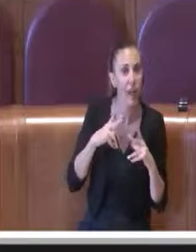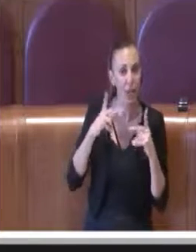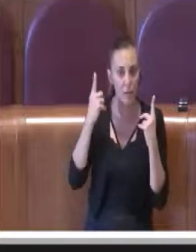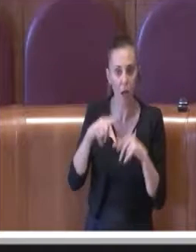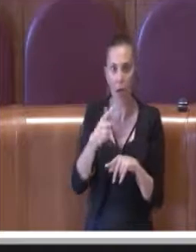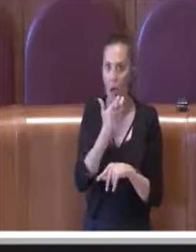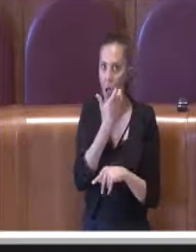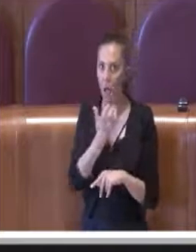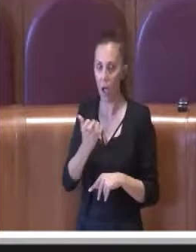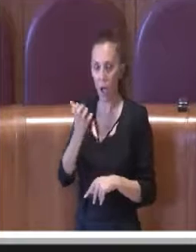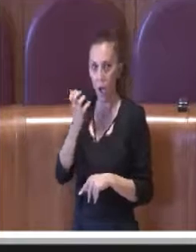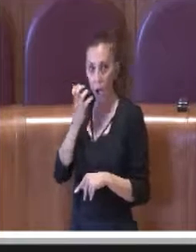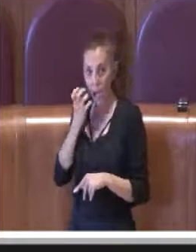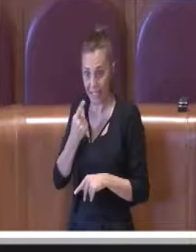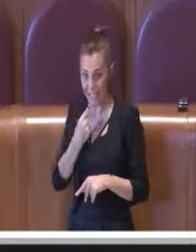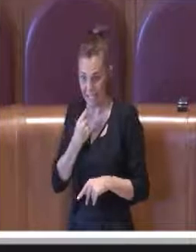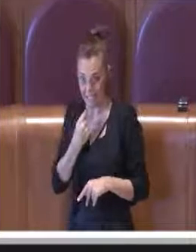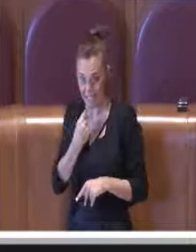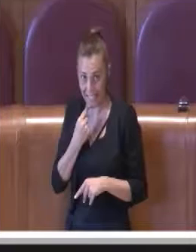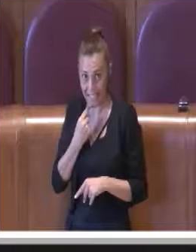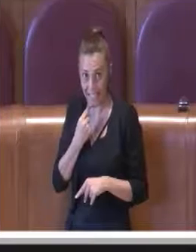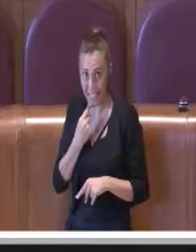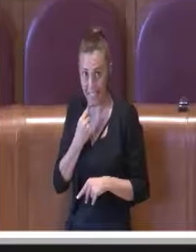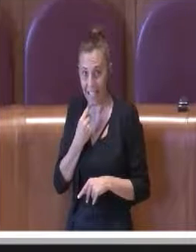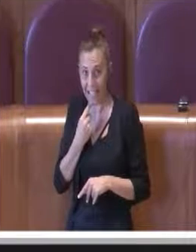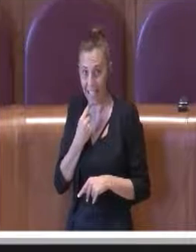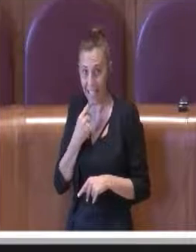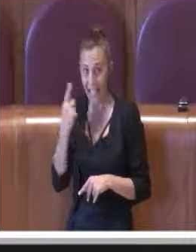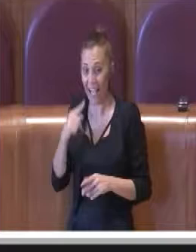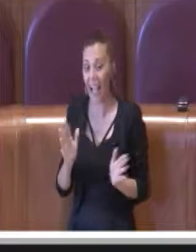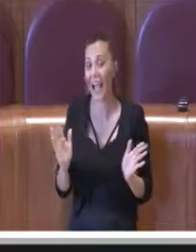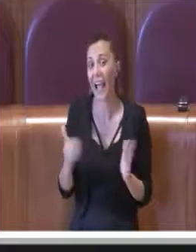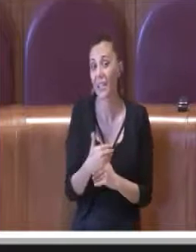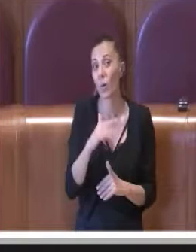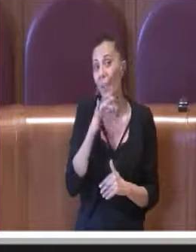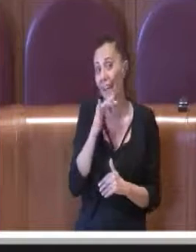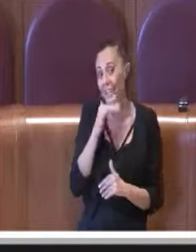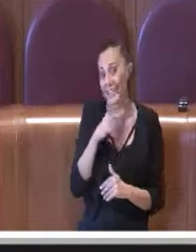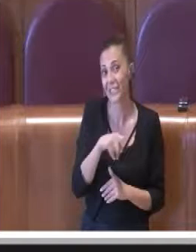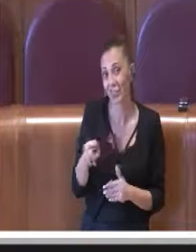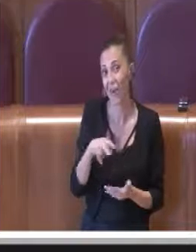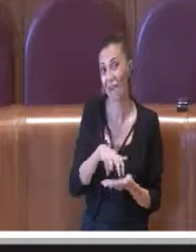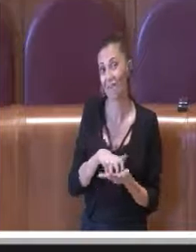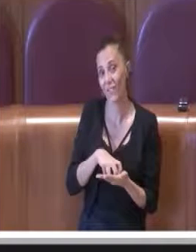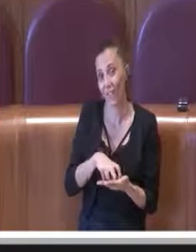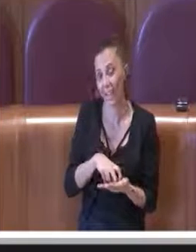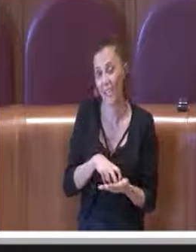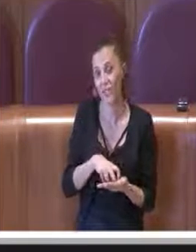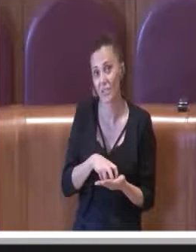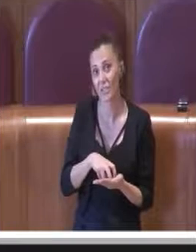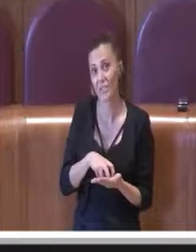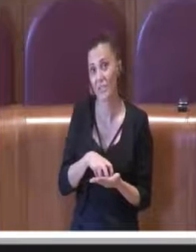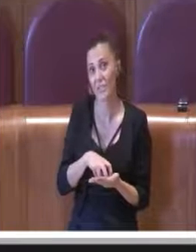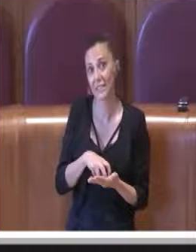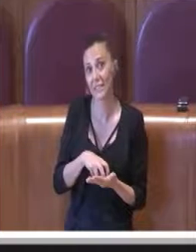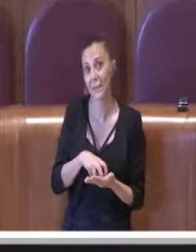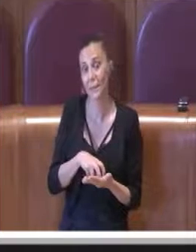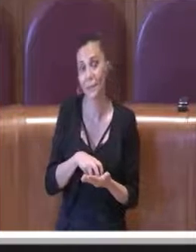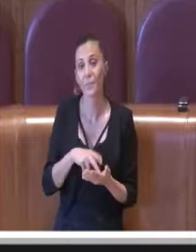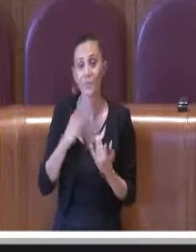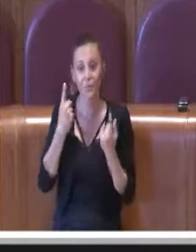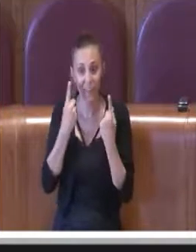in considerazione la categoria degli anziani e i fragili, anche nella